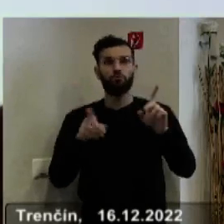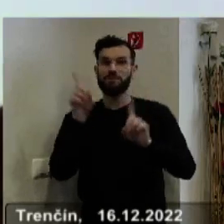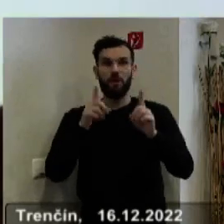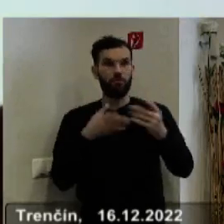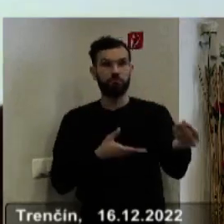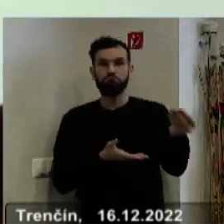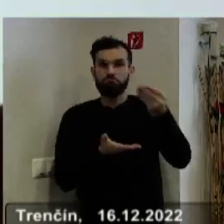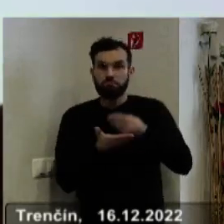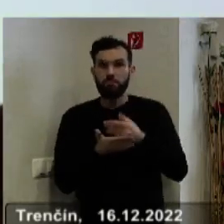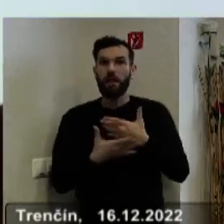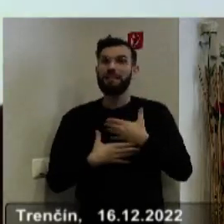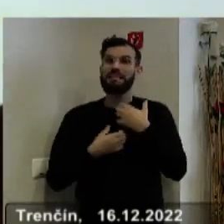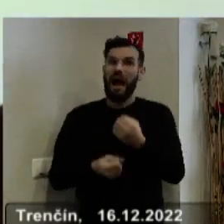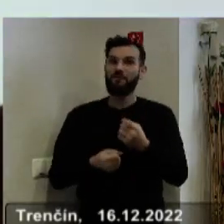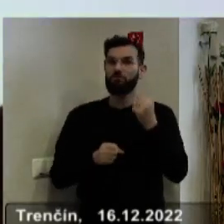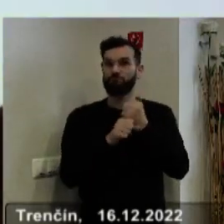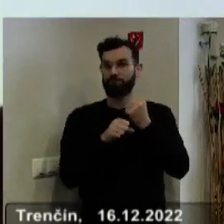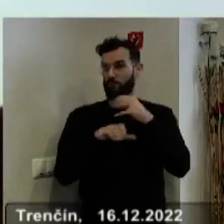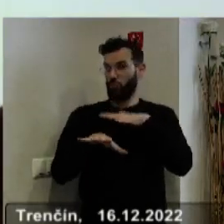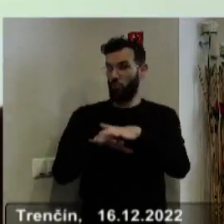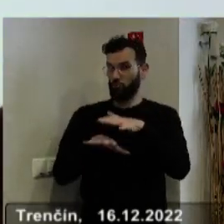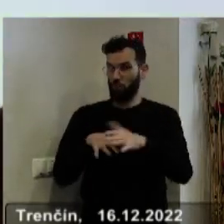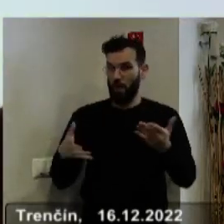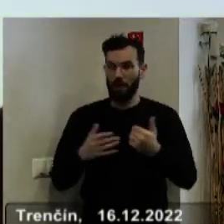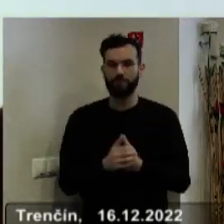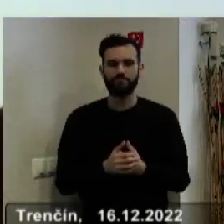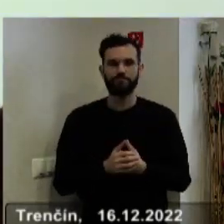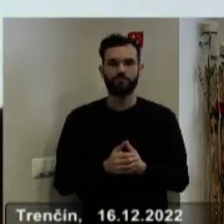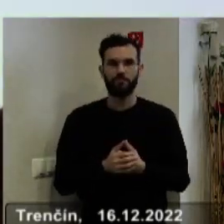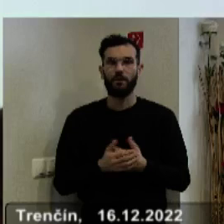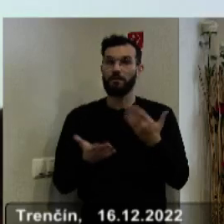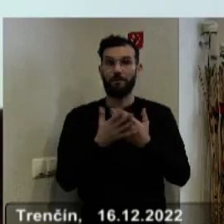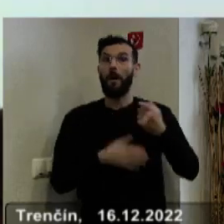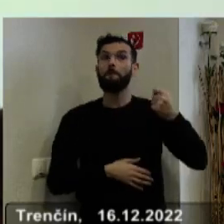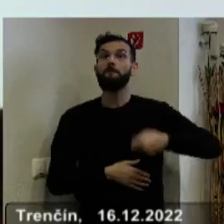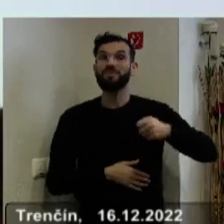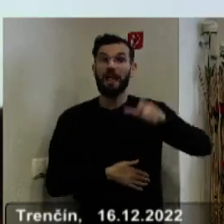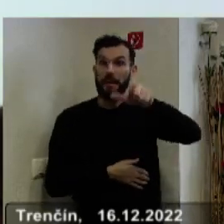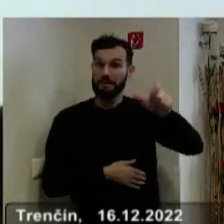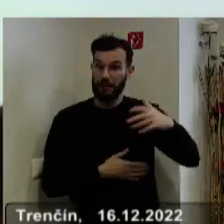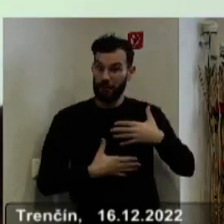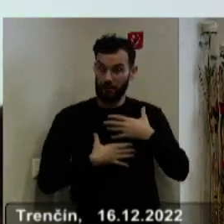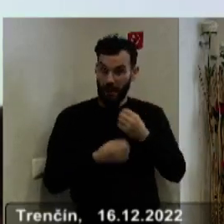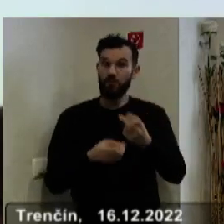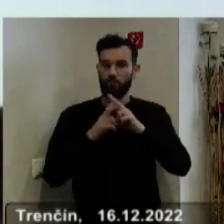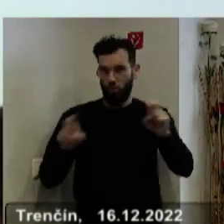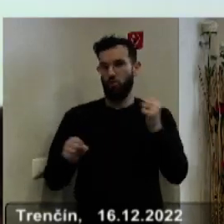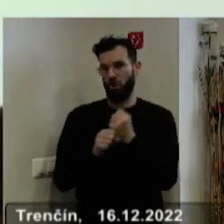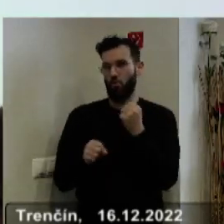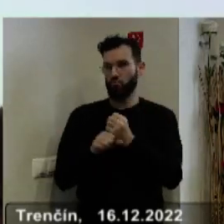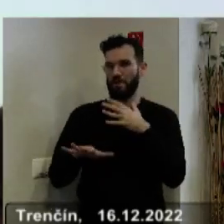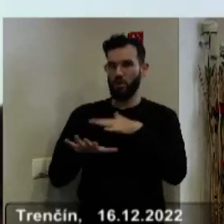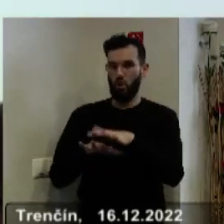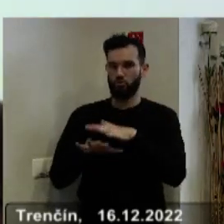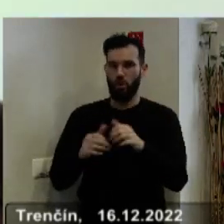myšlienku na vykonanie kontroly zo strany poslancov zastupiteľstva a